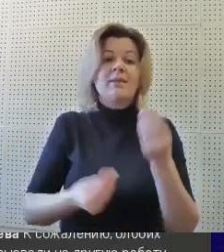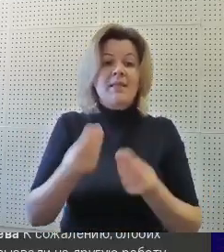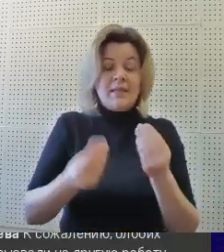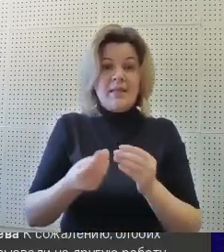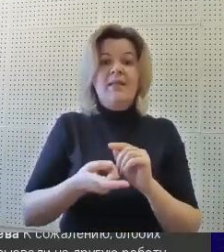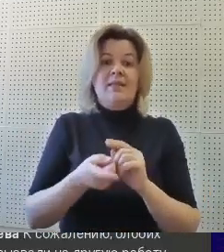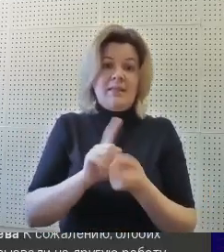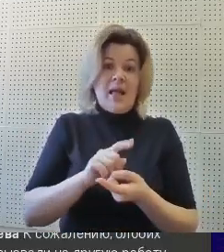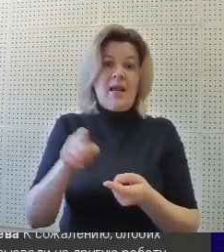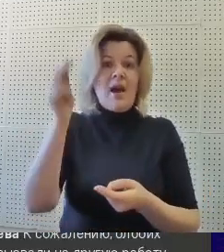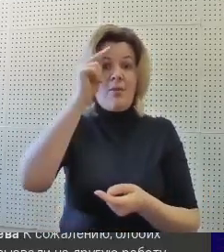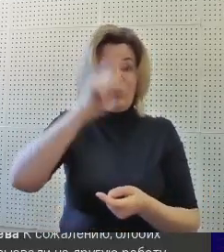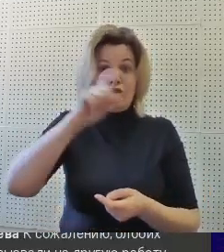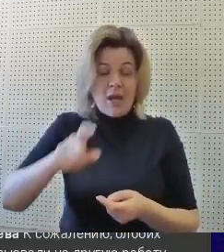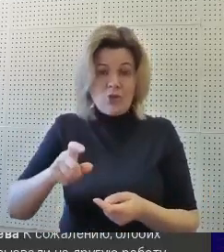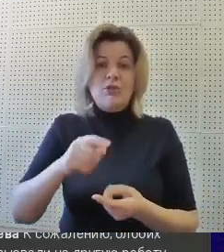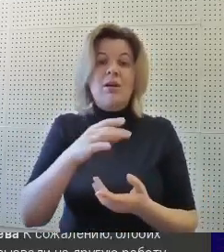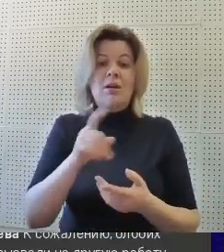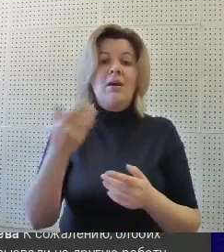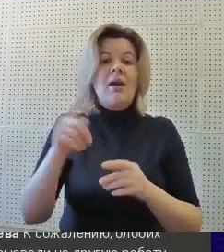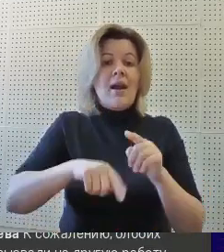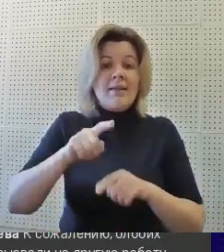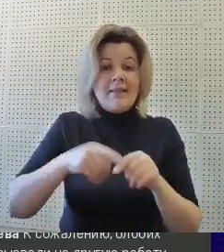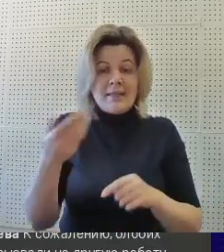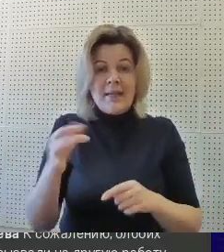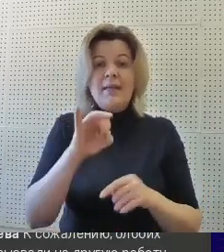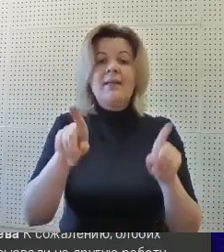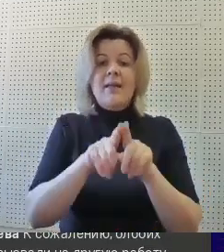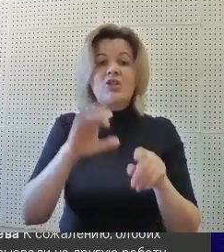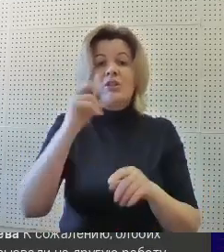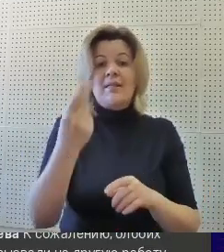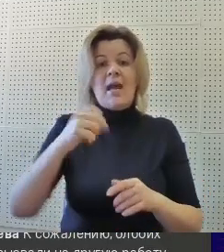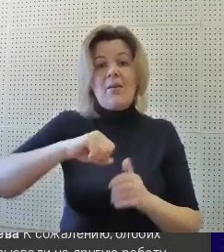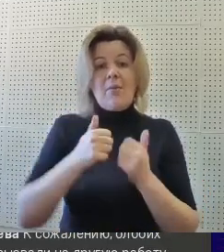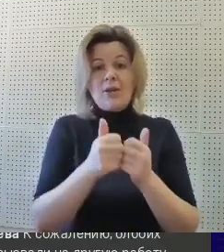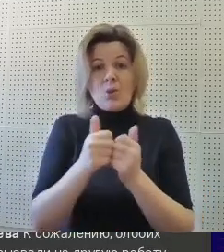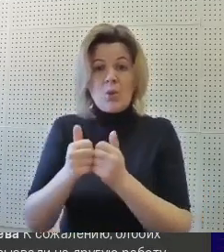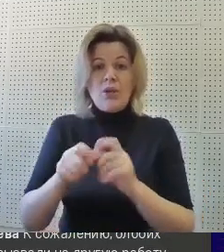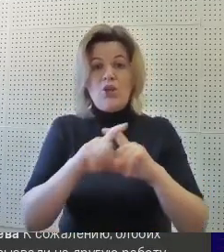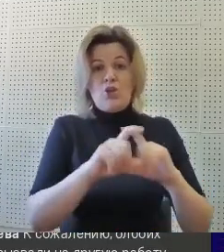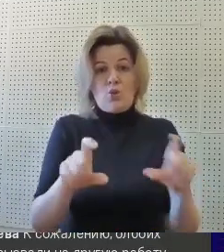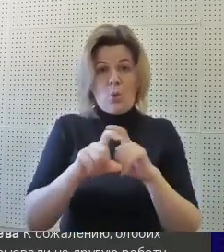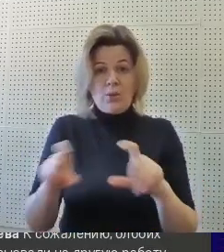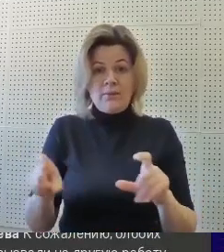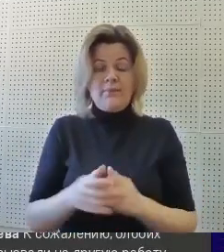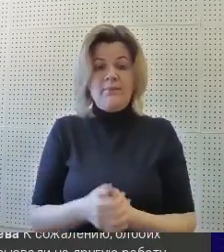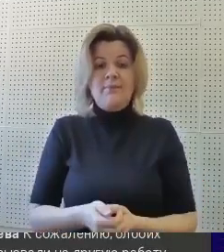Участниками игры стали как обучающиеся, их родители, так и социальные партнеры школ.